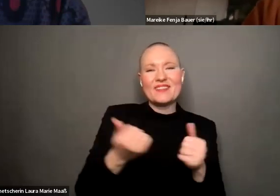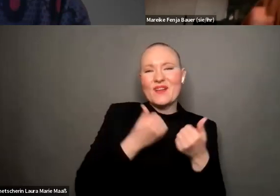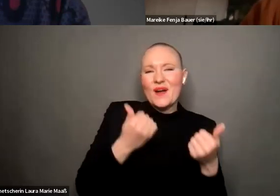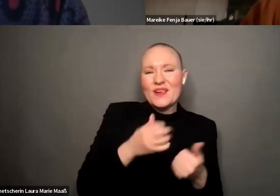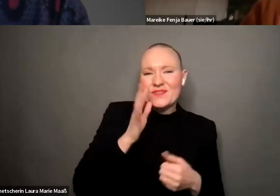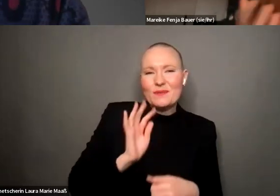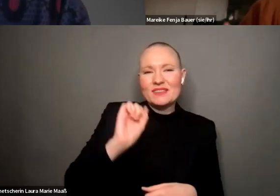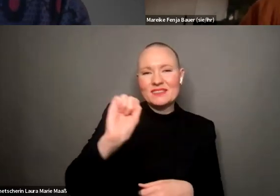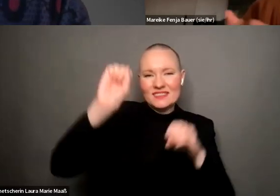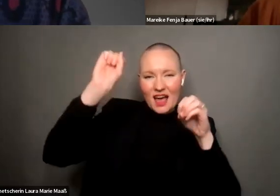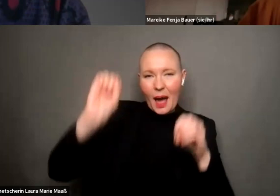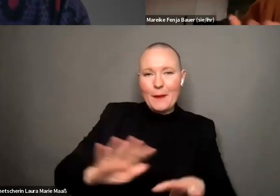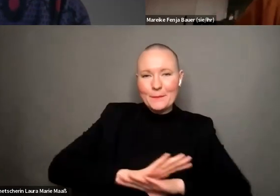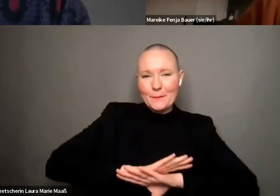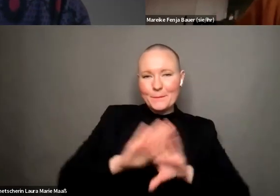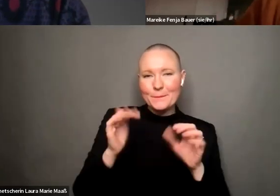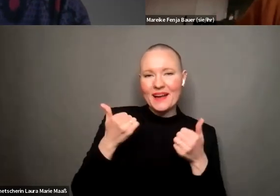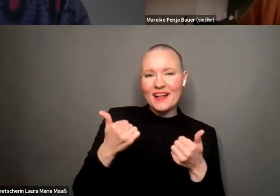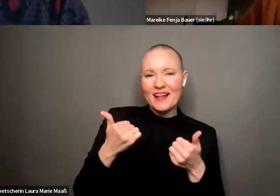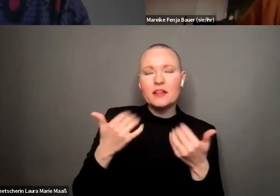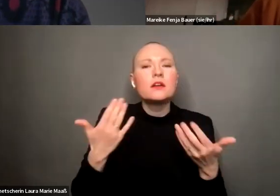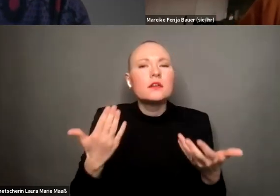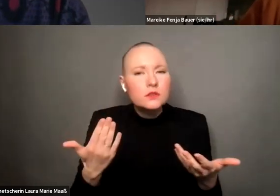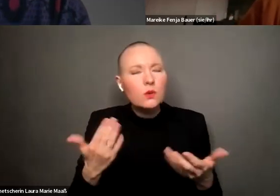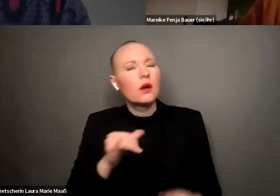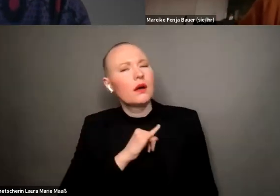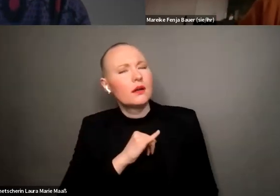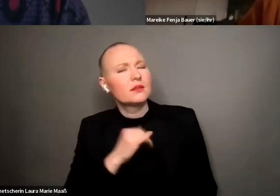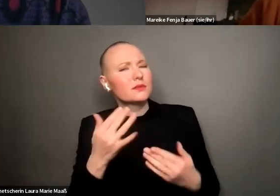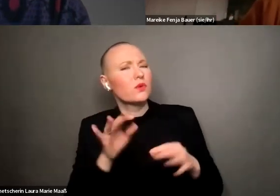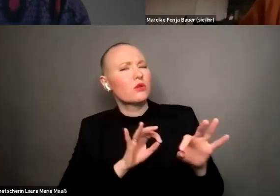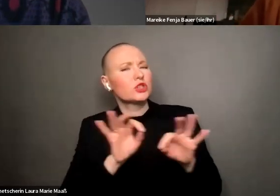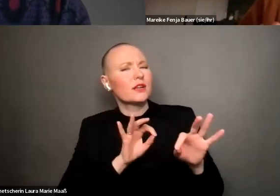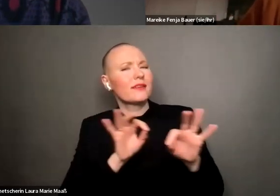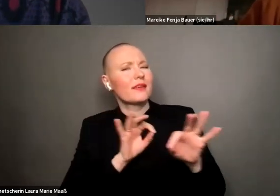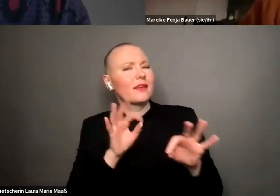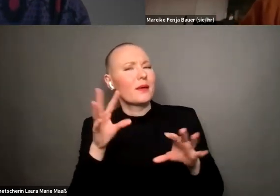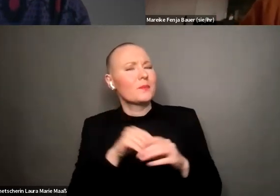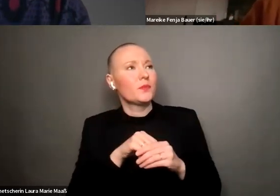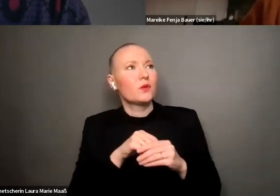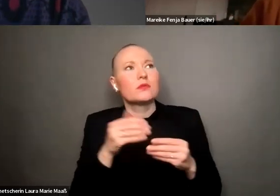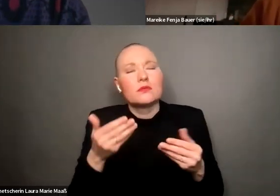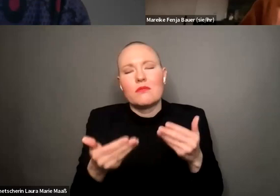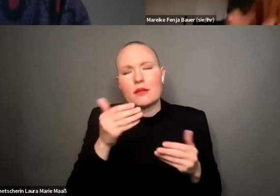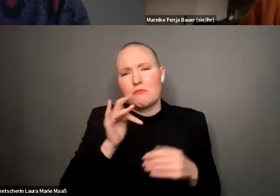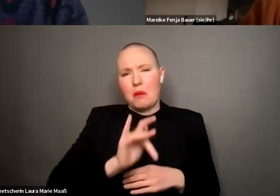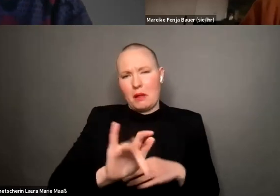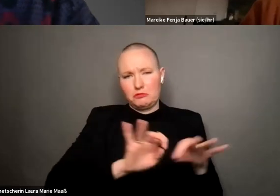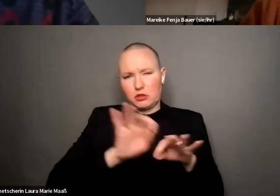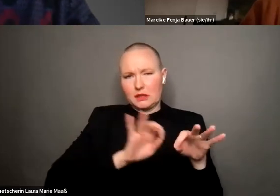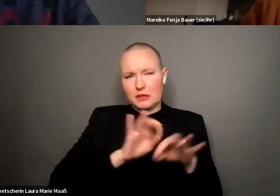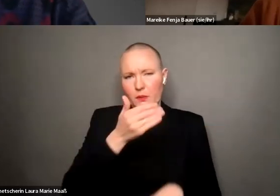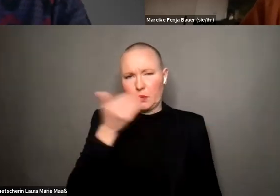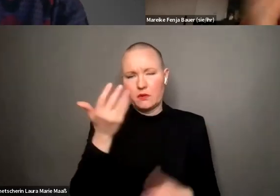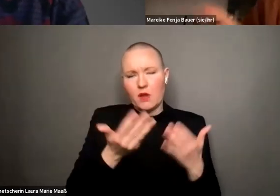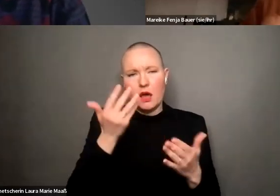sein also das ist ja auch irgendwie teil der strategie ne und es ist vielleicht oder vielleicht ist es auch manchmal gar keine strategie vielleicht hat die person ja